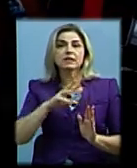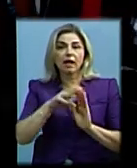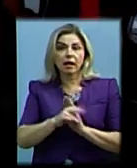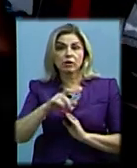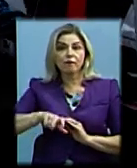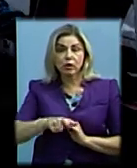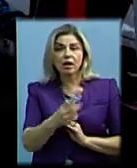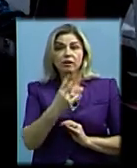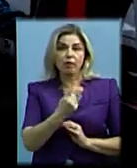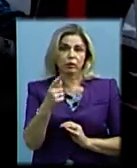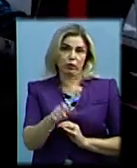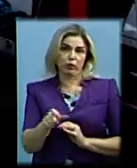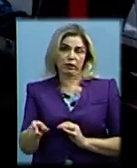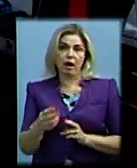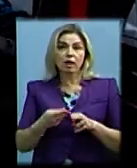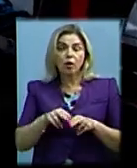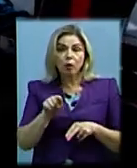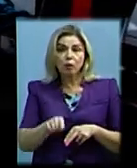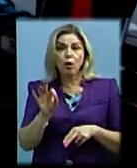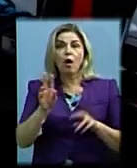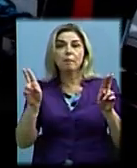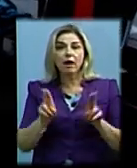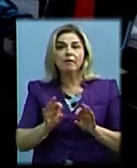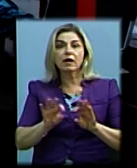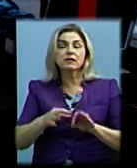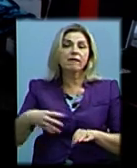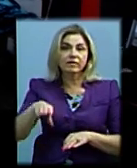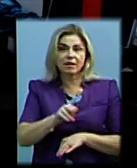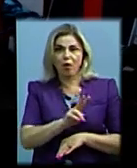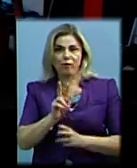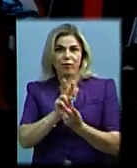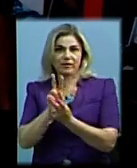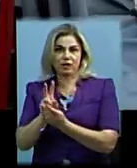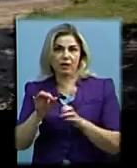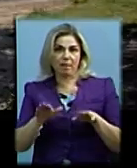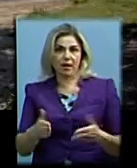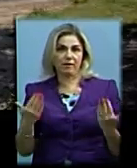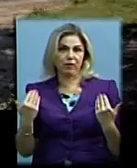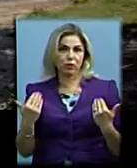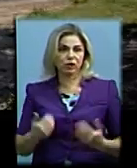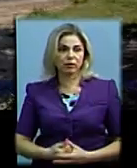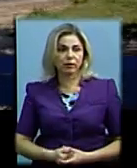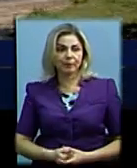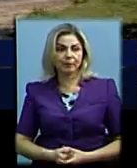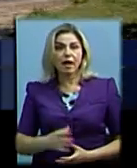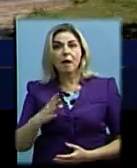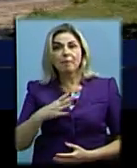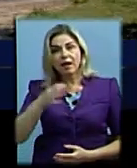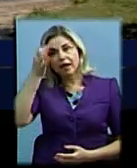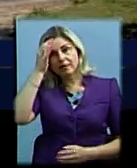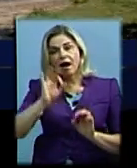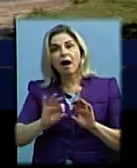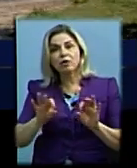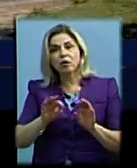людина. Тому про правила розповідають усім, кого зустрічають на місцях відпочинку. Їм було нагадано правила